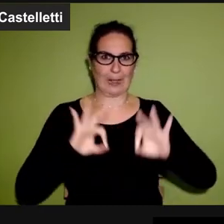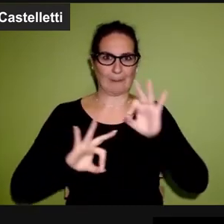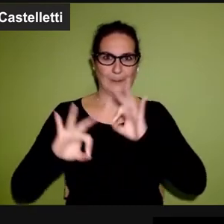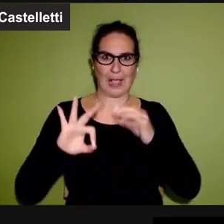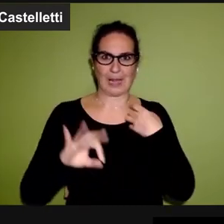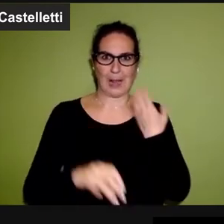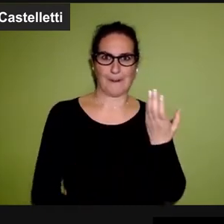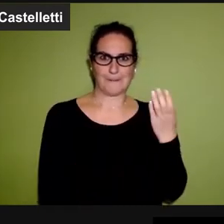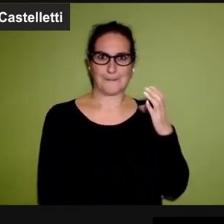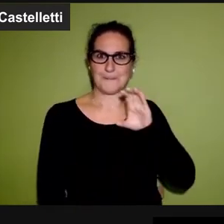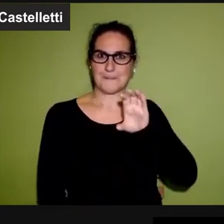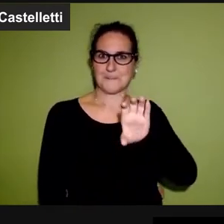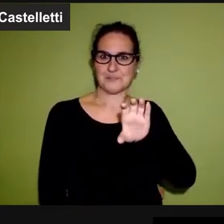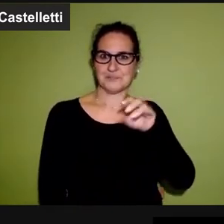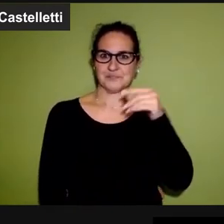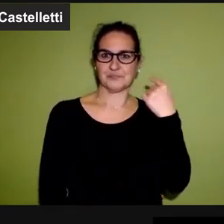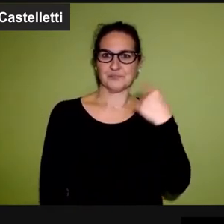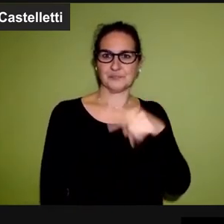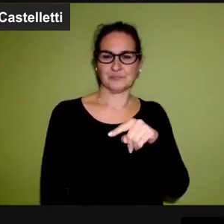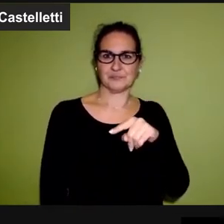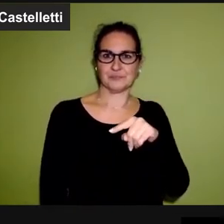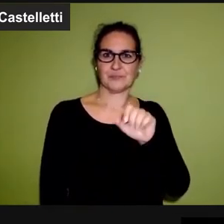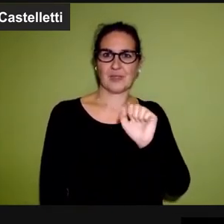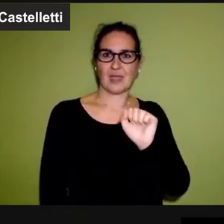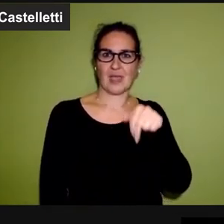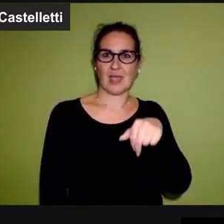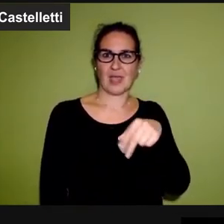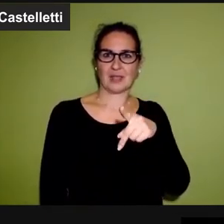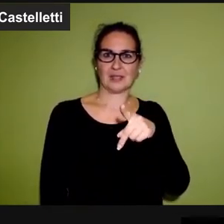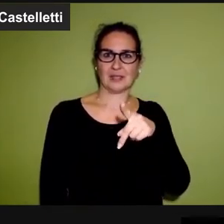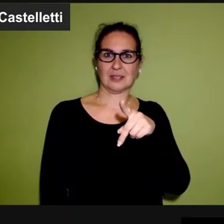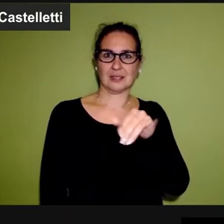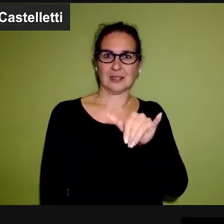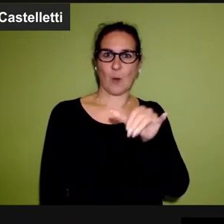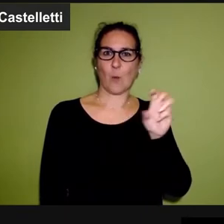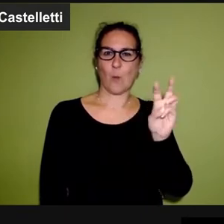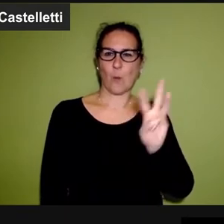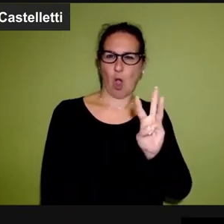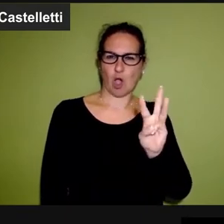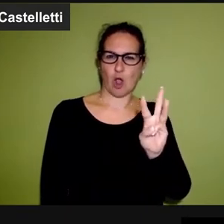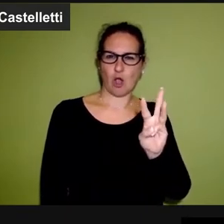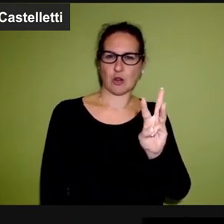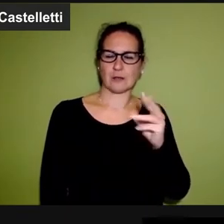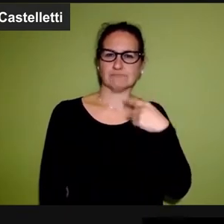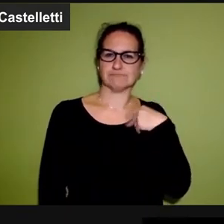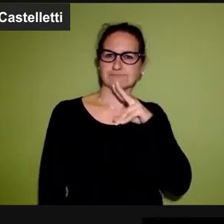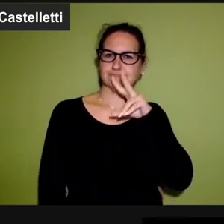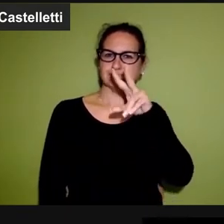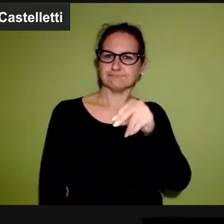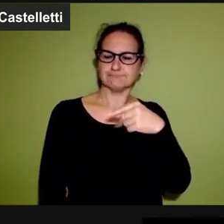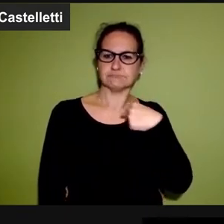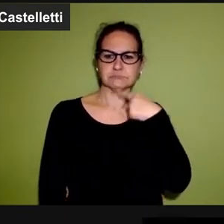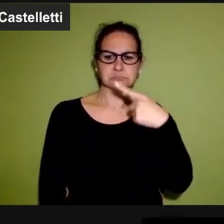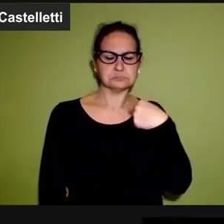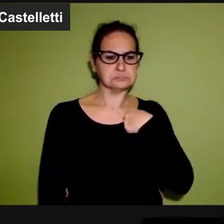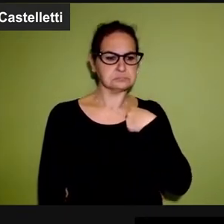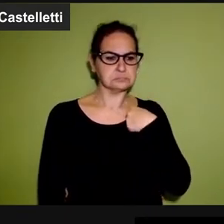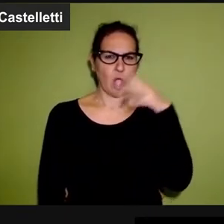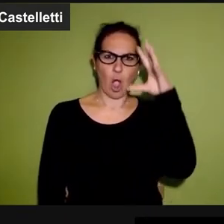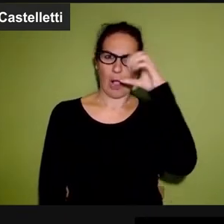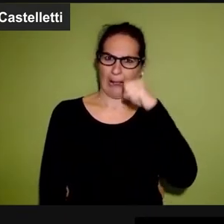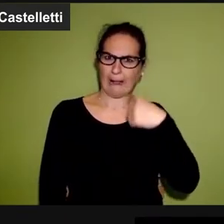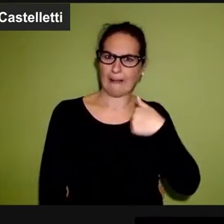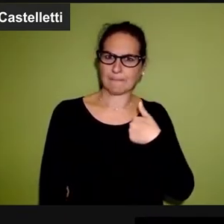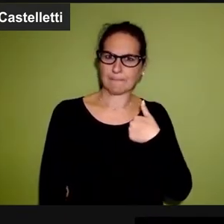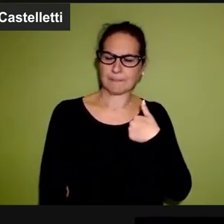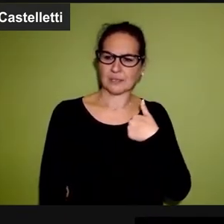lo studio preparatorio. Questa è una dichiarazione di Andy Warhol. Ad un certo punto ho capito che tutto